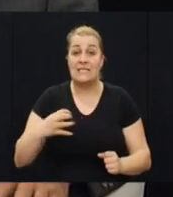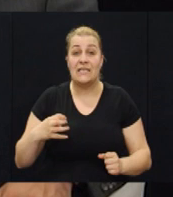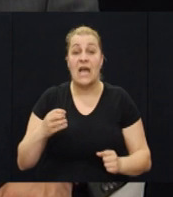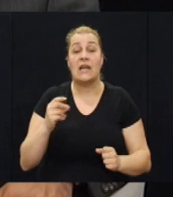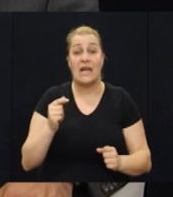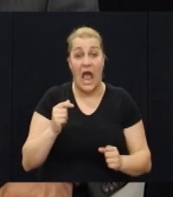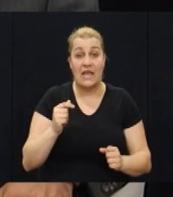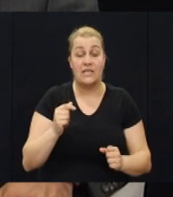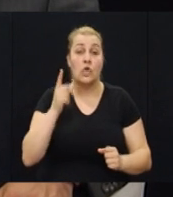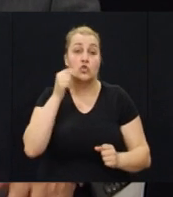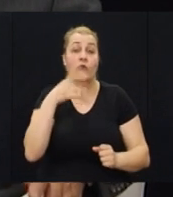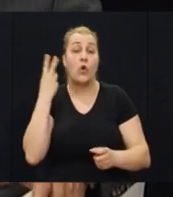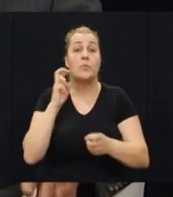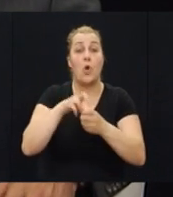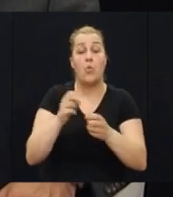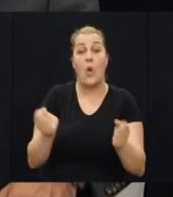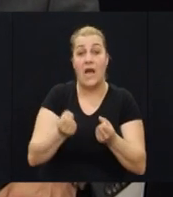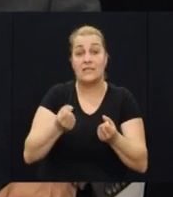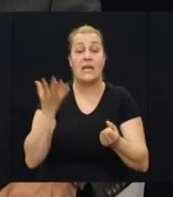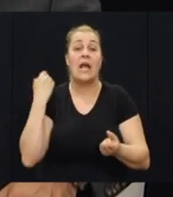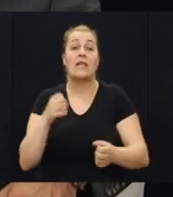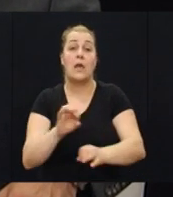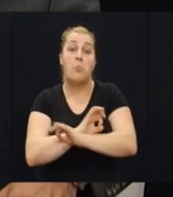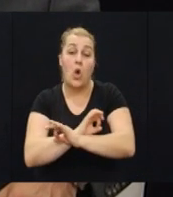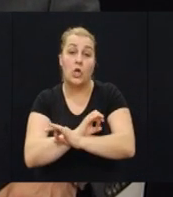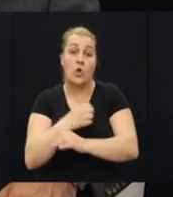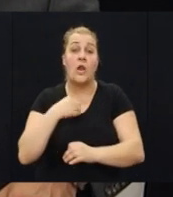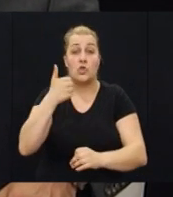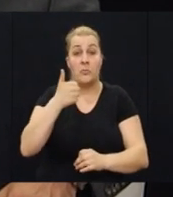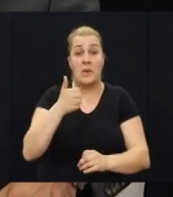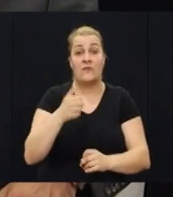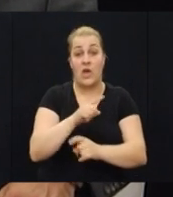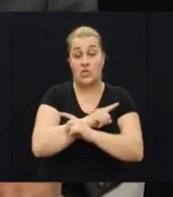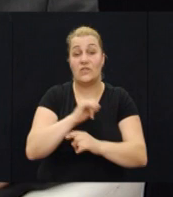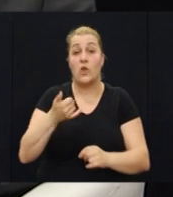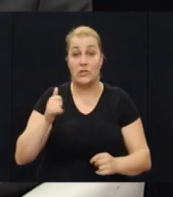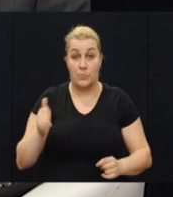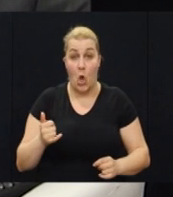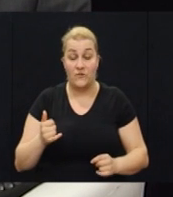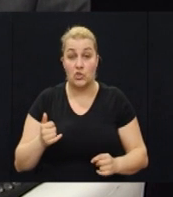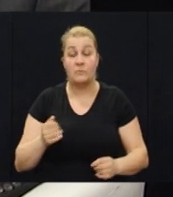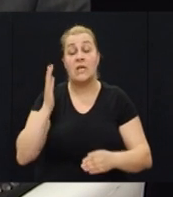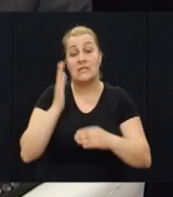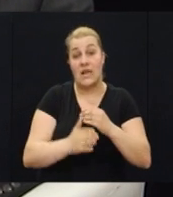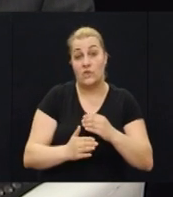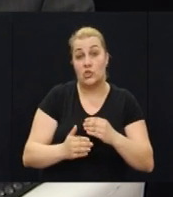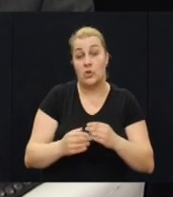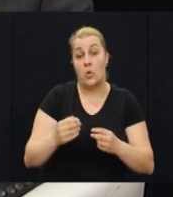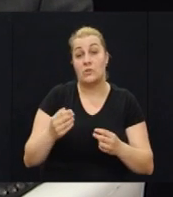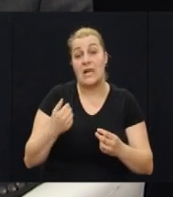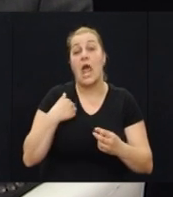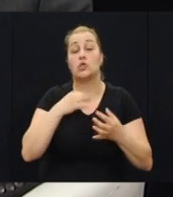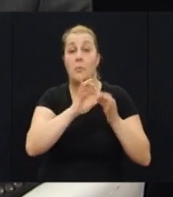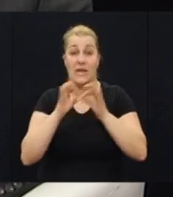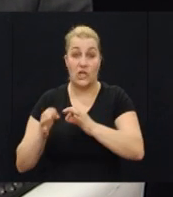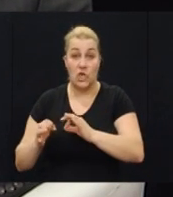rakite čovjek koji je bio u toj akciji kada je poginio i prva žrta domovinska rata naša Josip Jović završimo sa onom